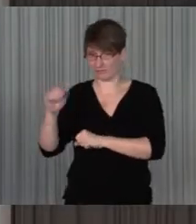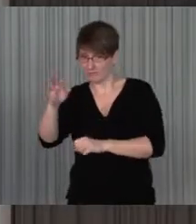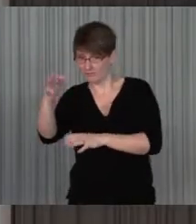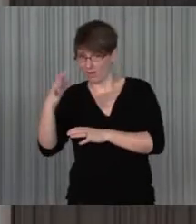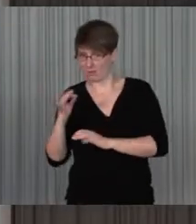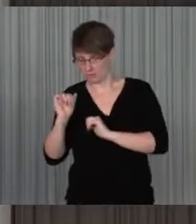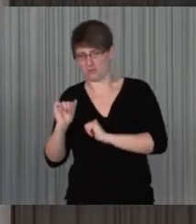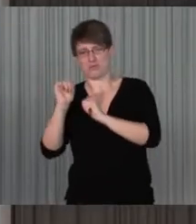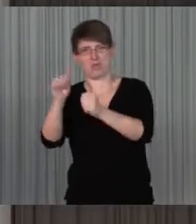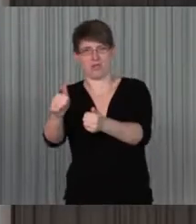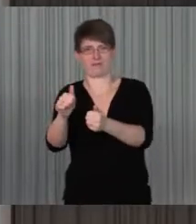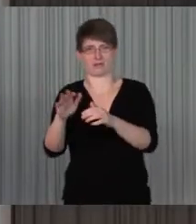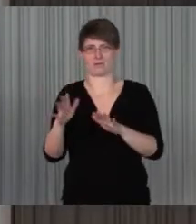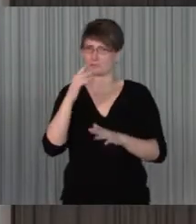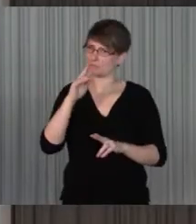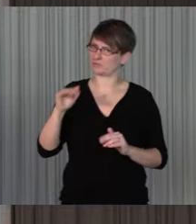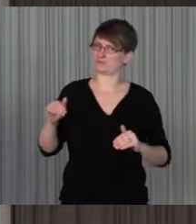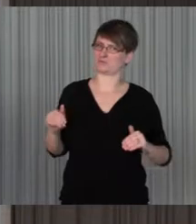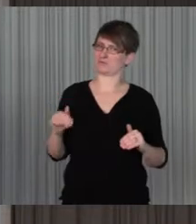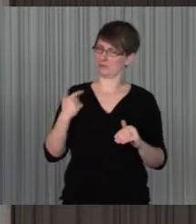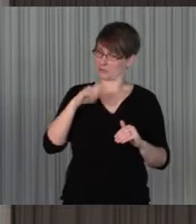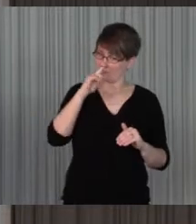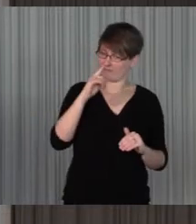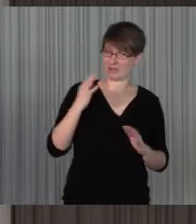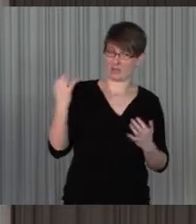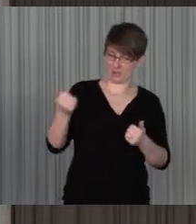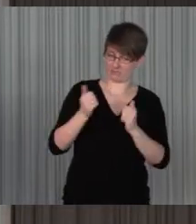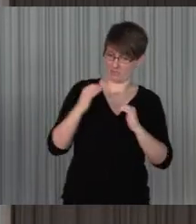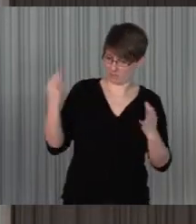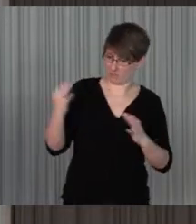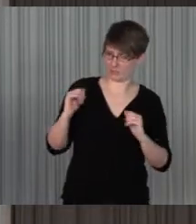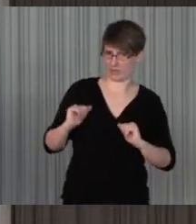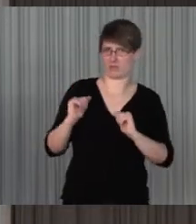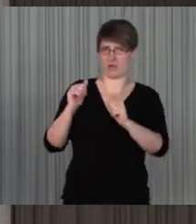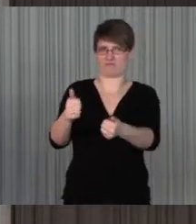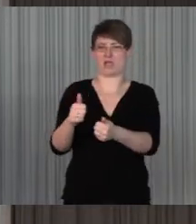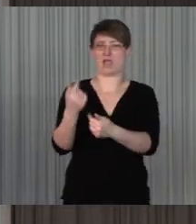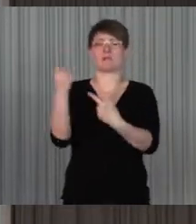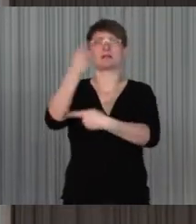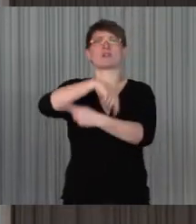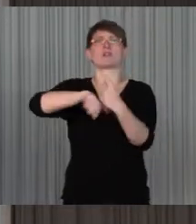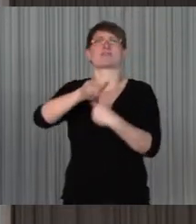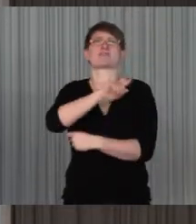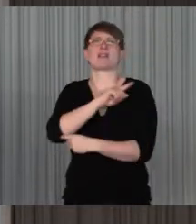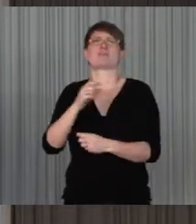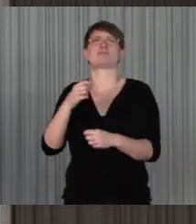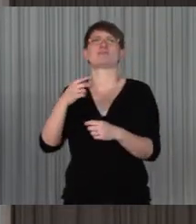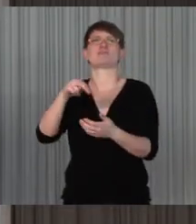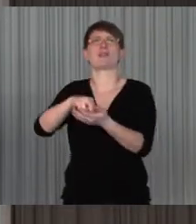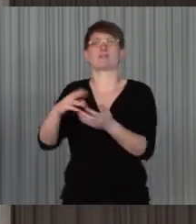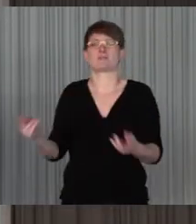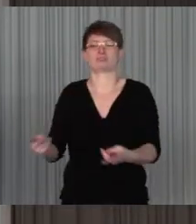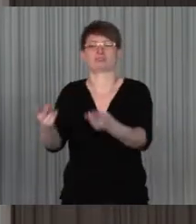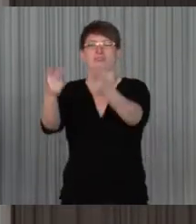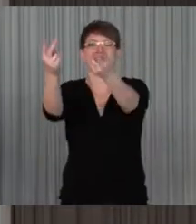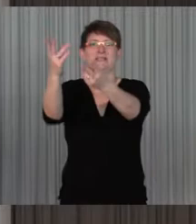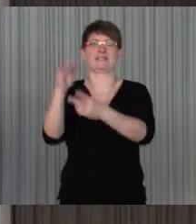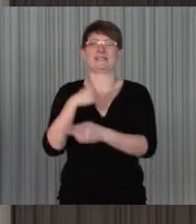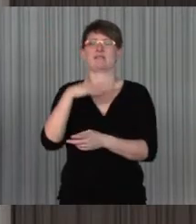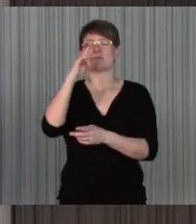helfen, zurückhalten, sozusagen, wenn sie brauchen und sie versuchen eben möglichst auch Selbstständigkeit zu fördern und nicht die häufig